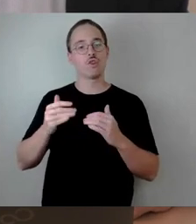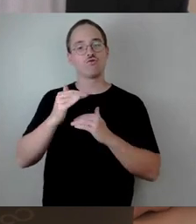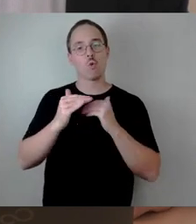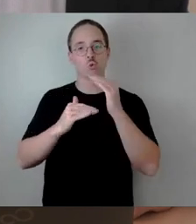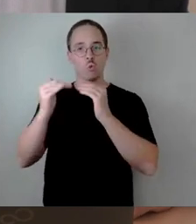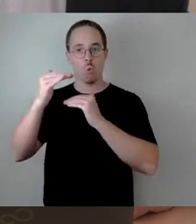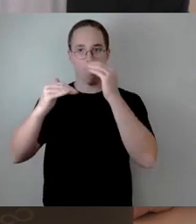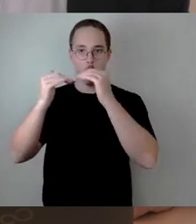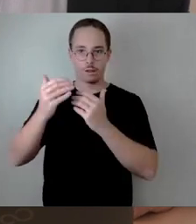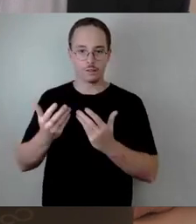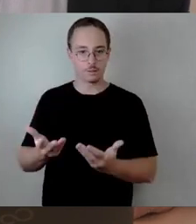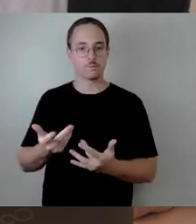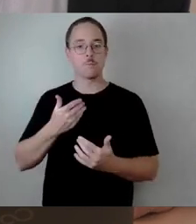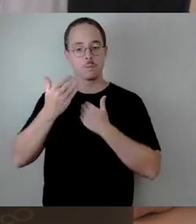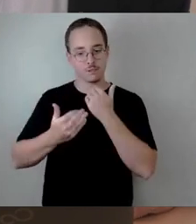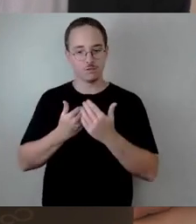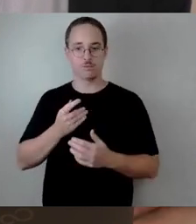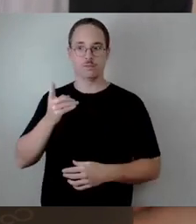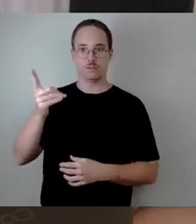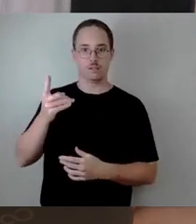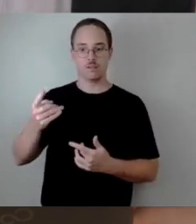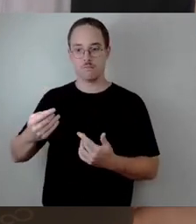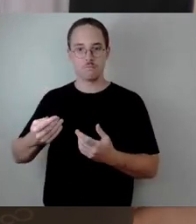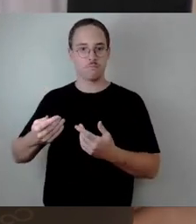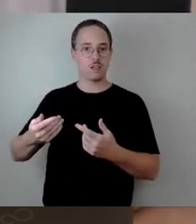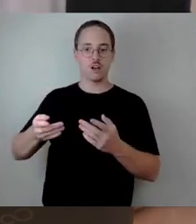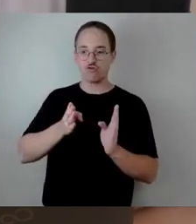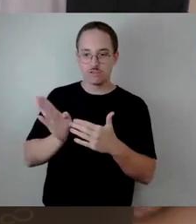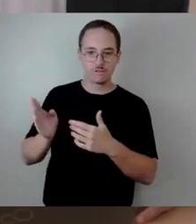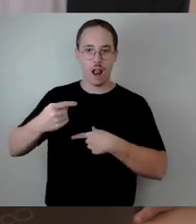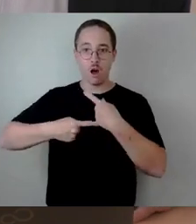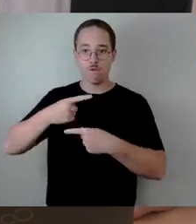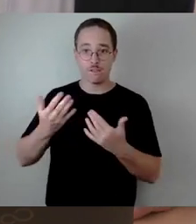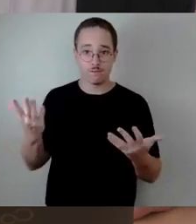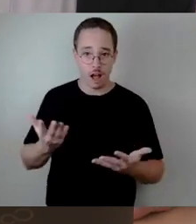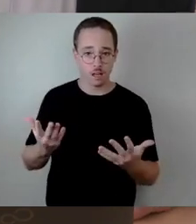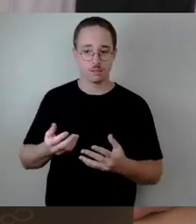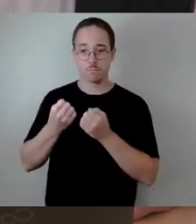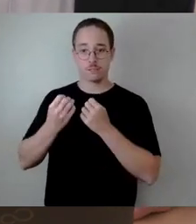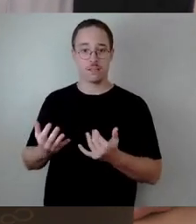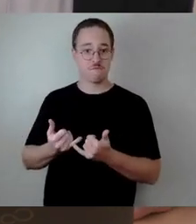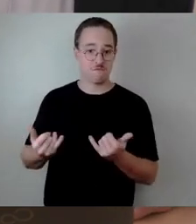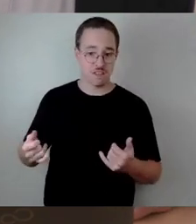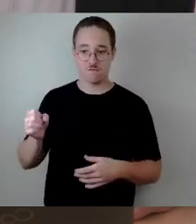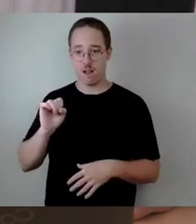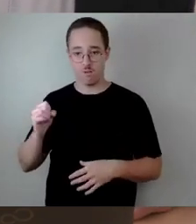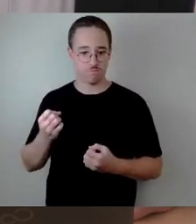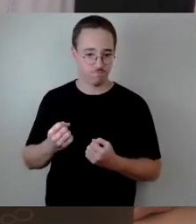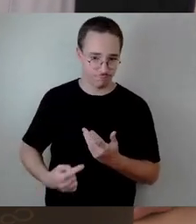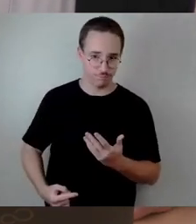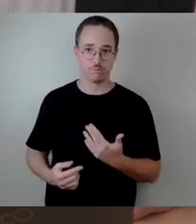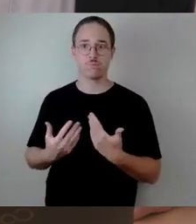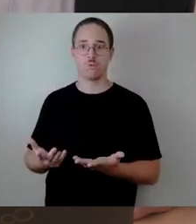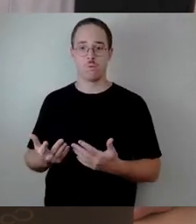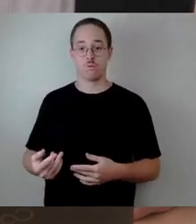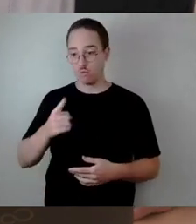schiefgelaufen, wie konnte es dazu kommen. Und ich glaube aber wahrscheinlich nicht nur für uns, sondern für die ganze Republik, was